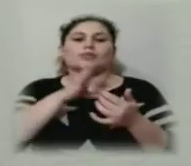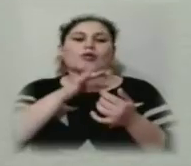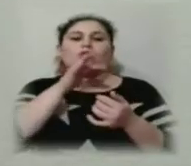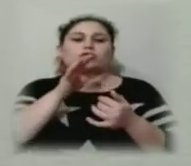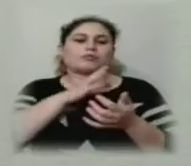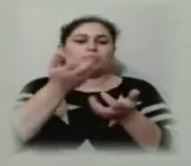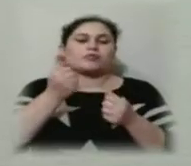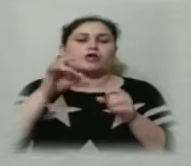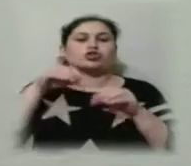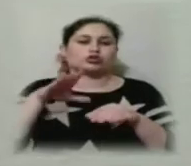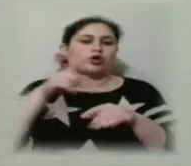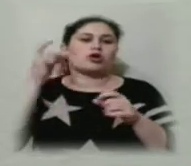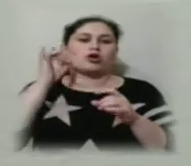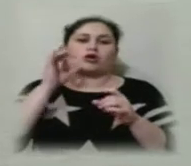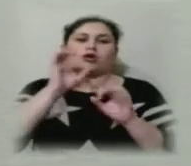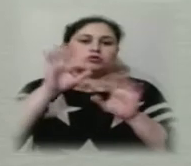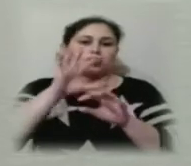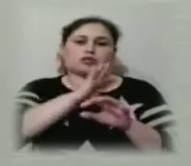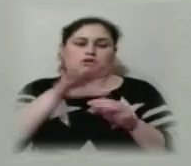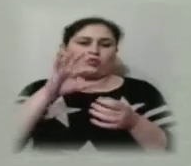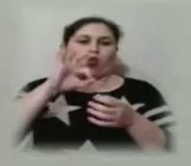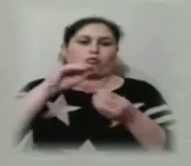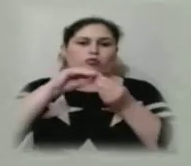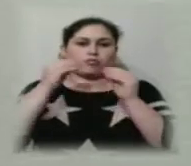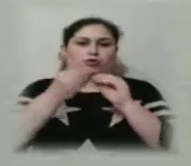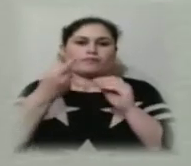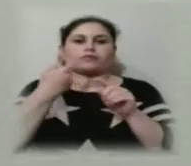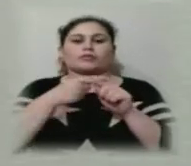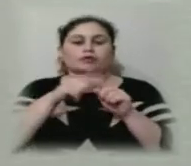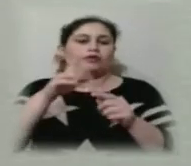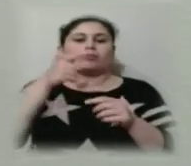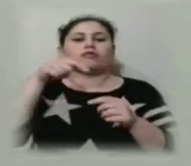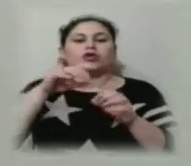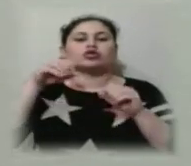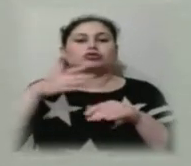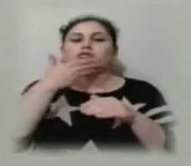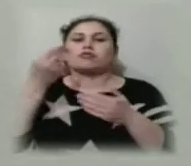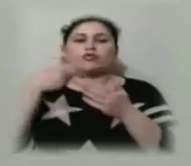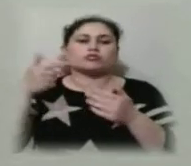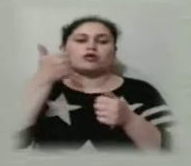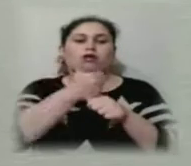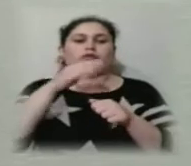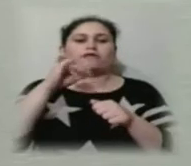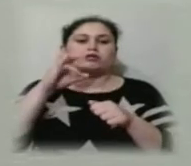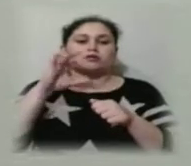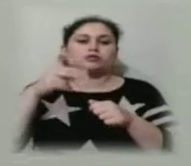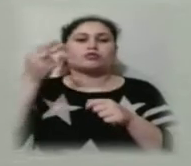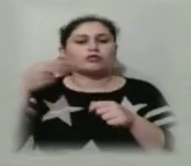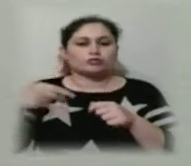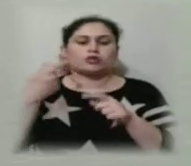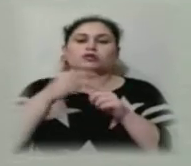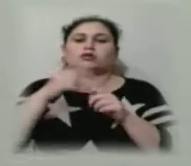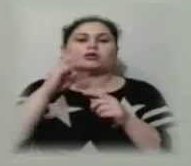сесії. В цьому рішенні нема підпису головного фінансісту міста, нема висновків юристів. І для